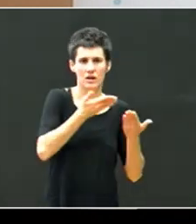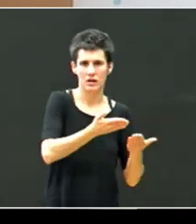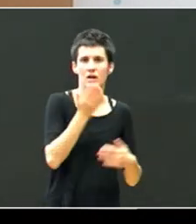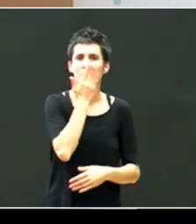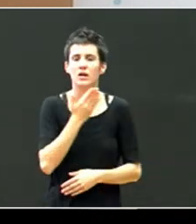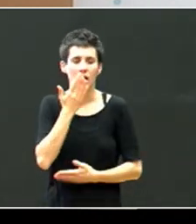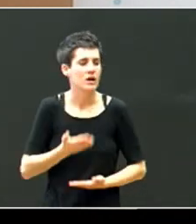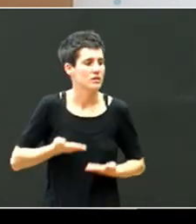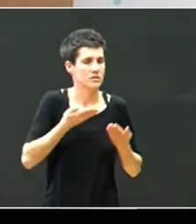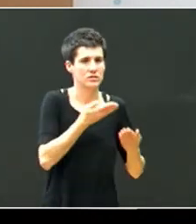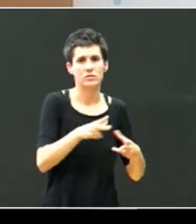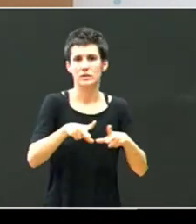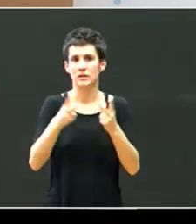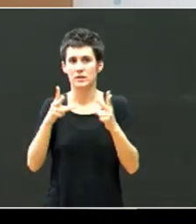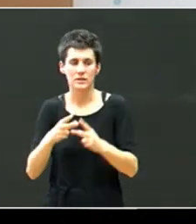gizarte,